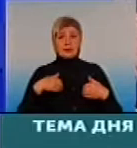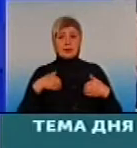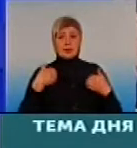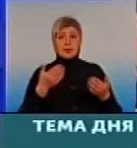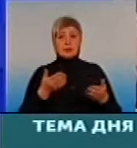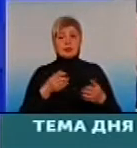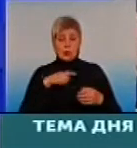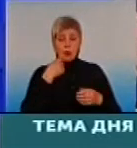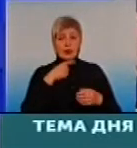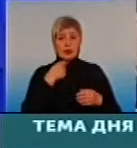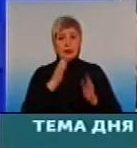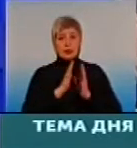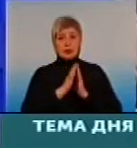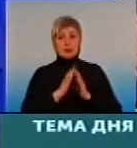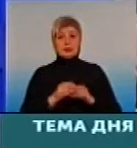Говорите, пожалуйста.